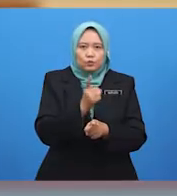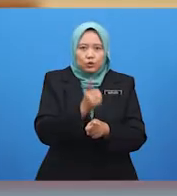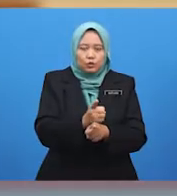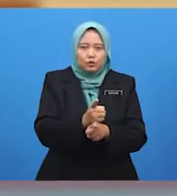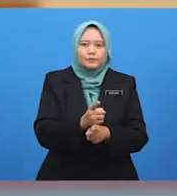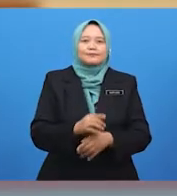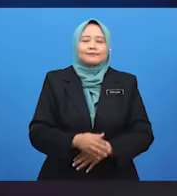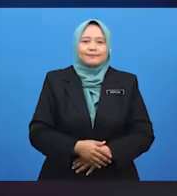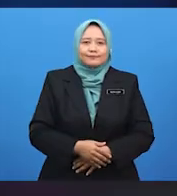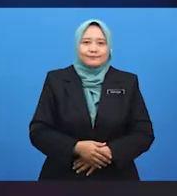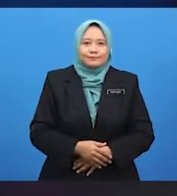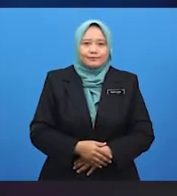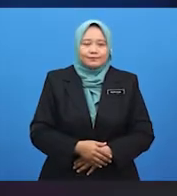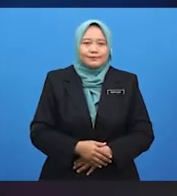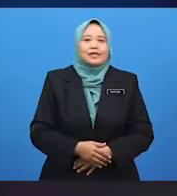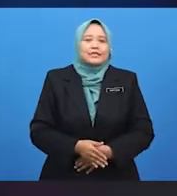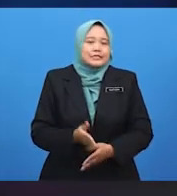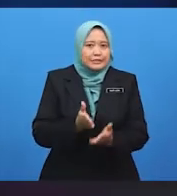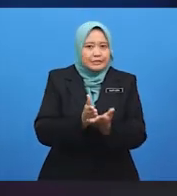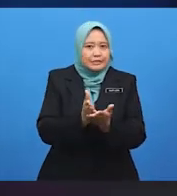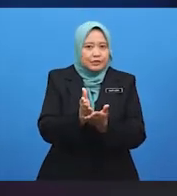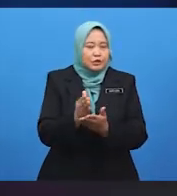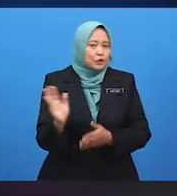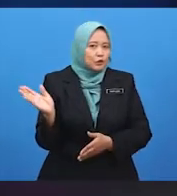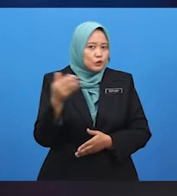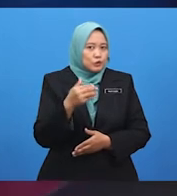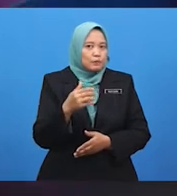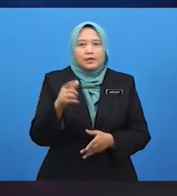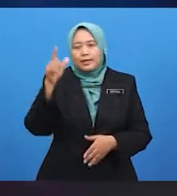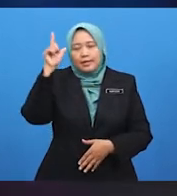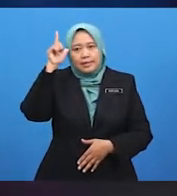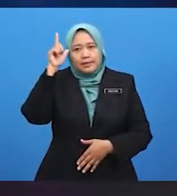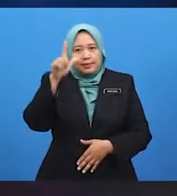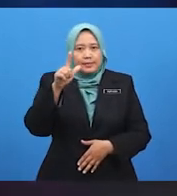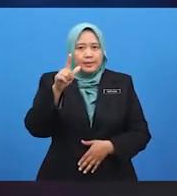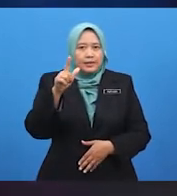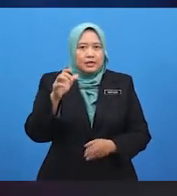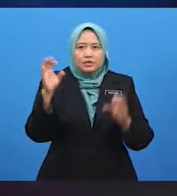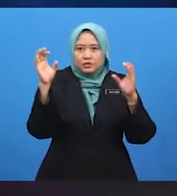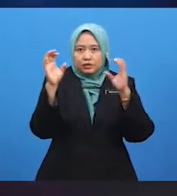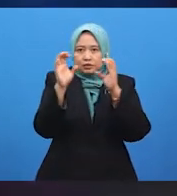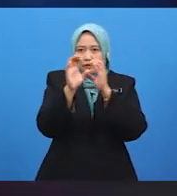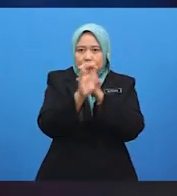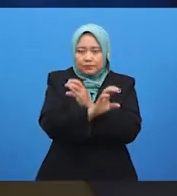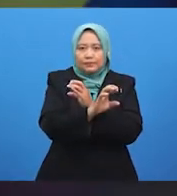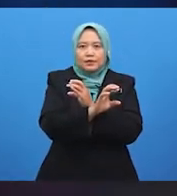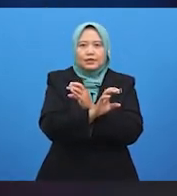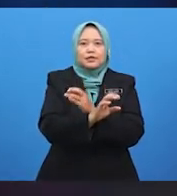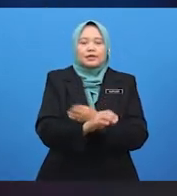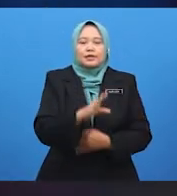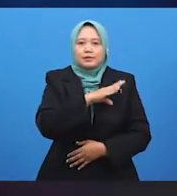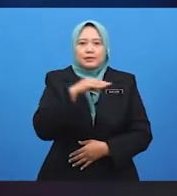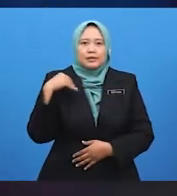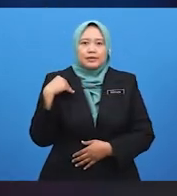Pandai, Kumki. Seterusnya, jom kita melihat apakah cabaran yang akan dihadapi dan